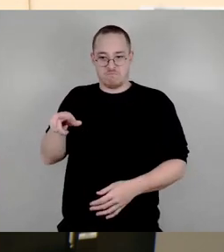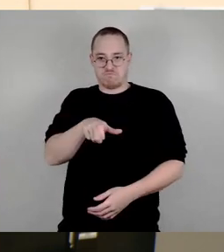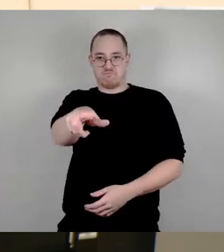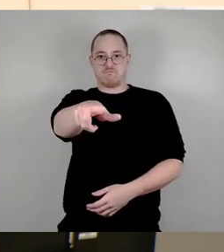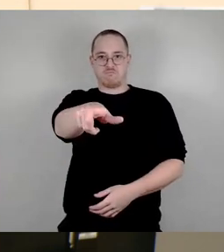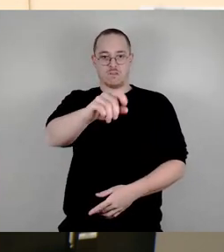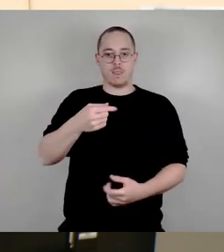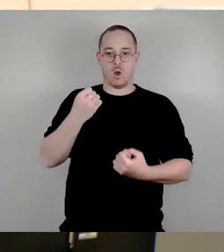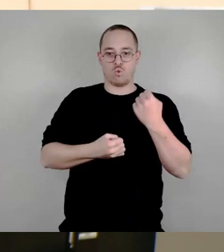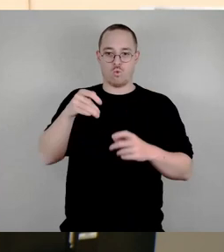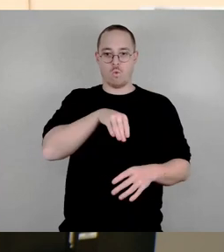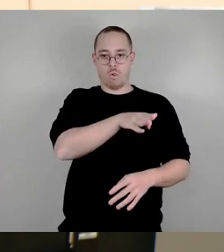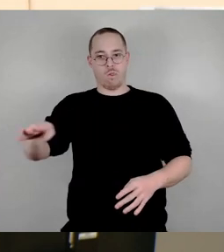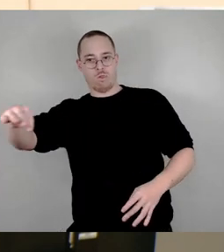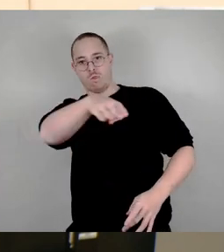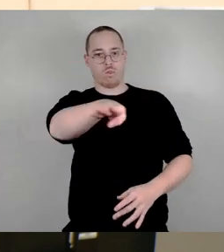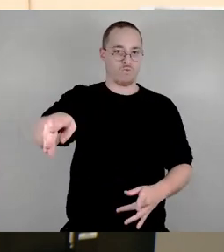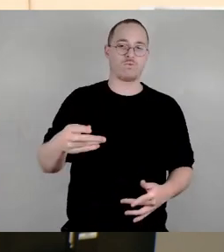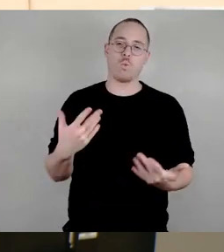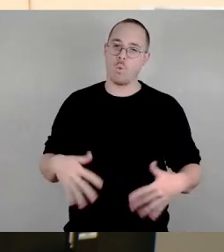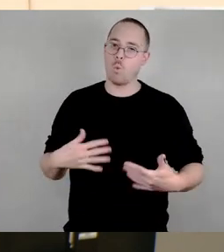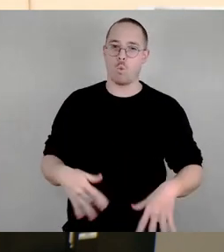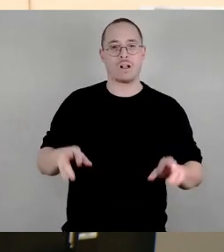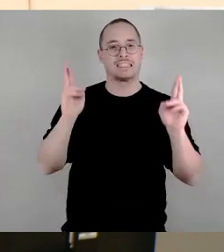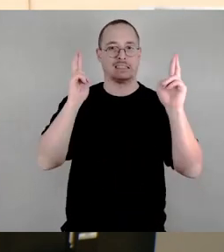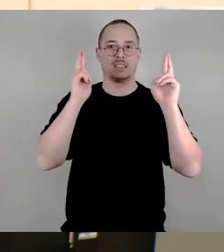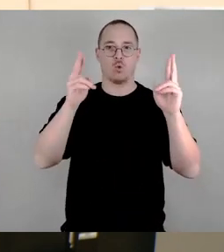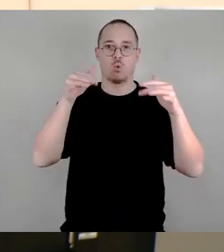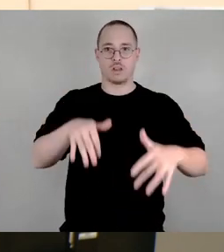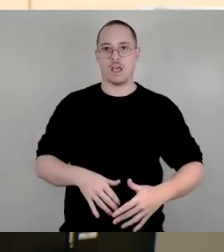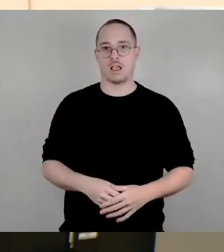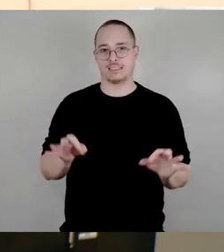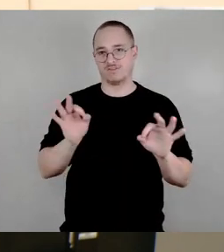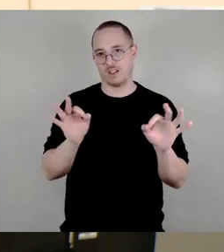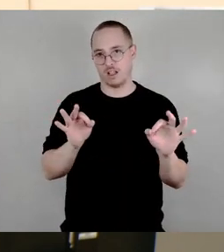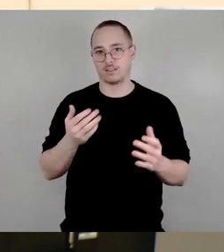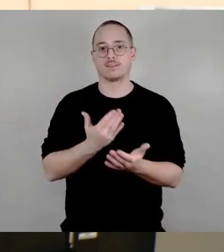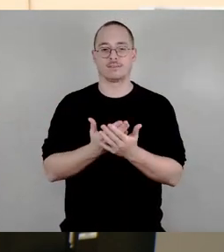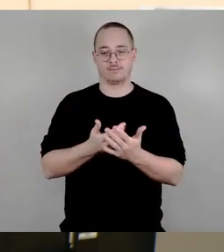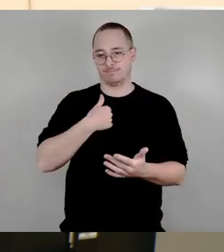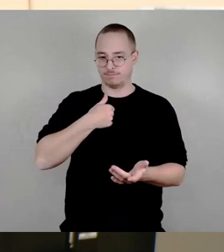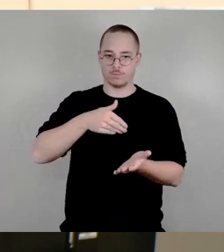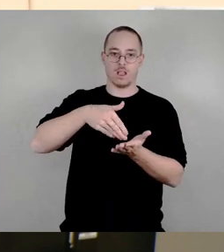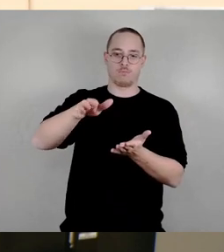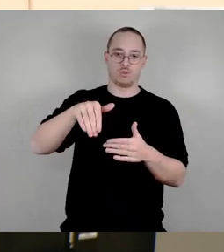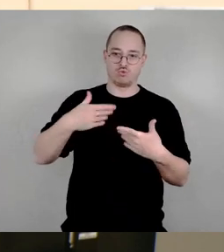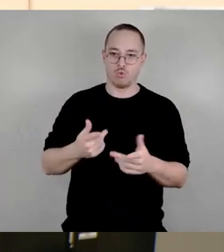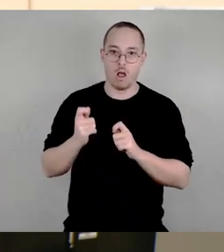Sicherheitsrisiko, das lehnen wir ab. Und aus genau diesem Grund gibt es unseren Antrag. Und um das